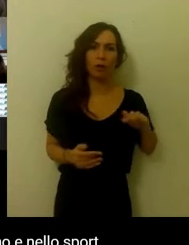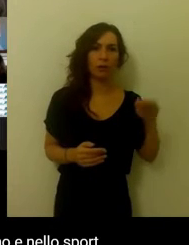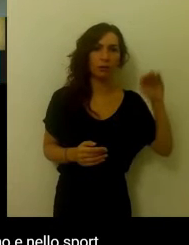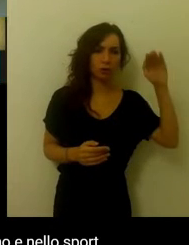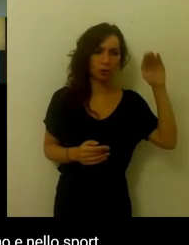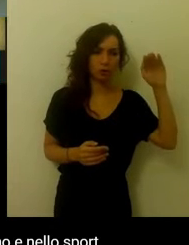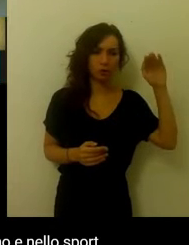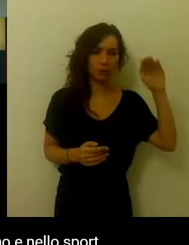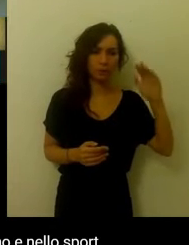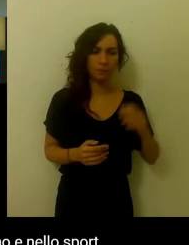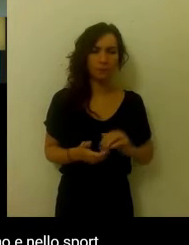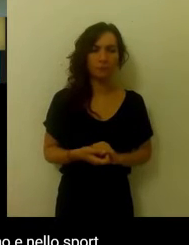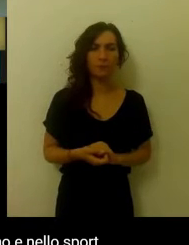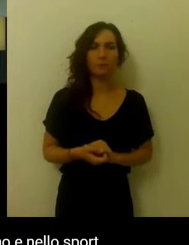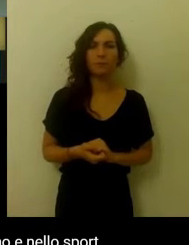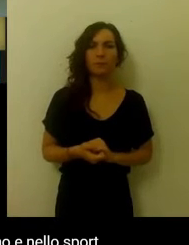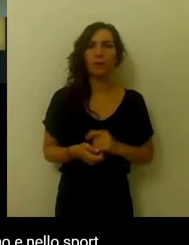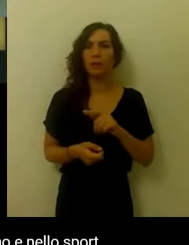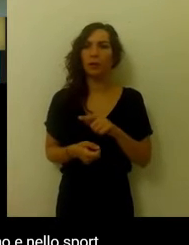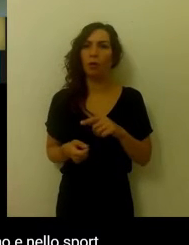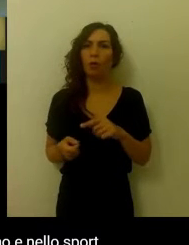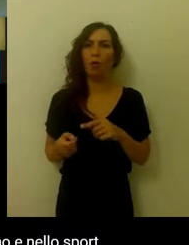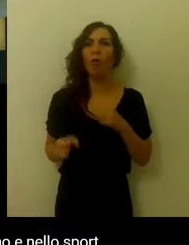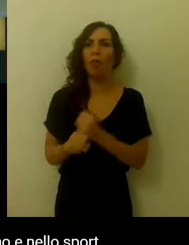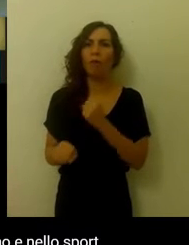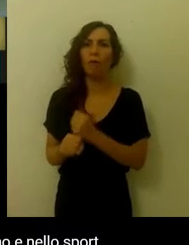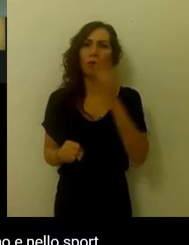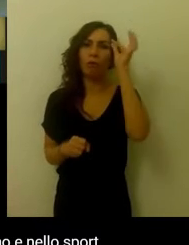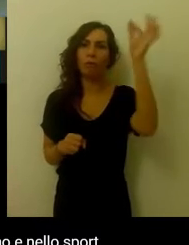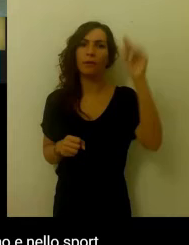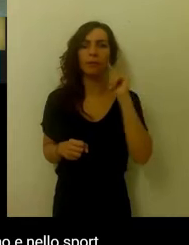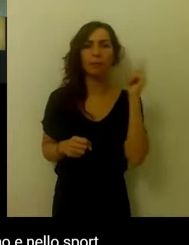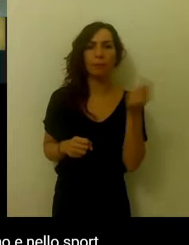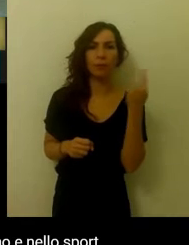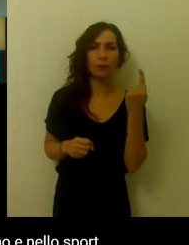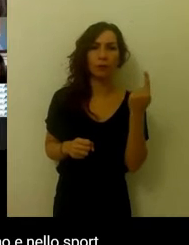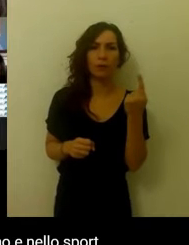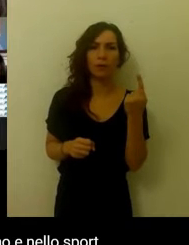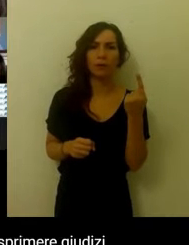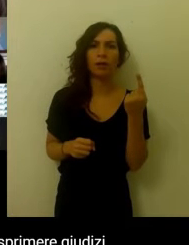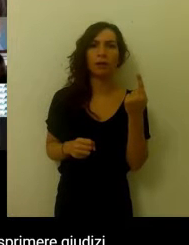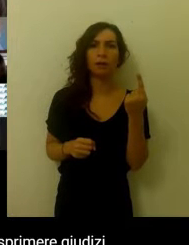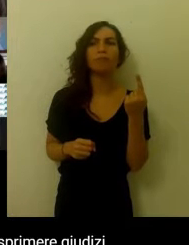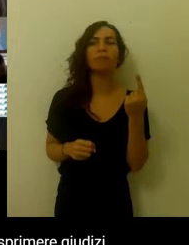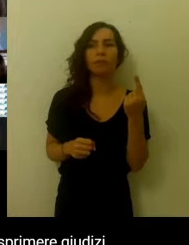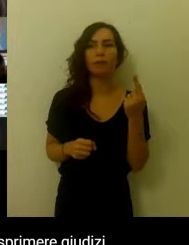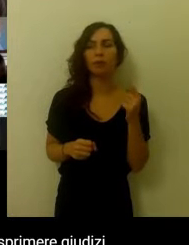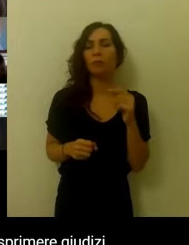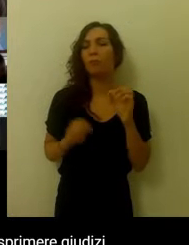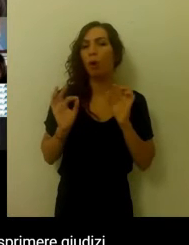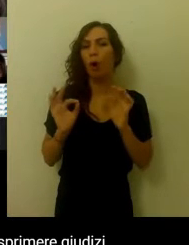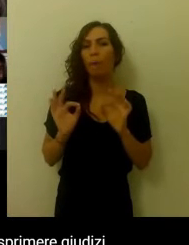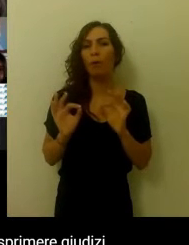dove ho un limite io posso darmi da fare per migliorare. Questo è importantissimo e nello sport deve essere sempre